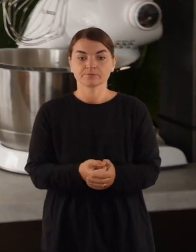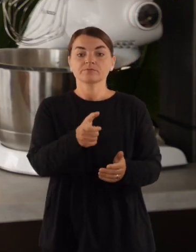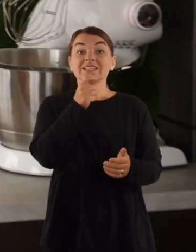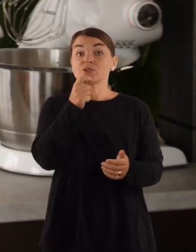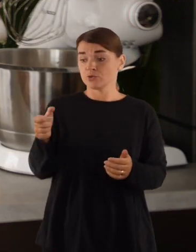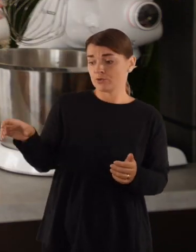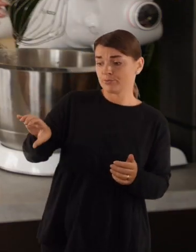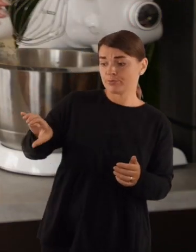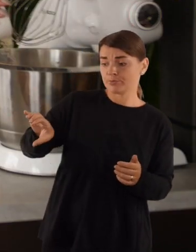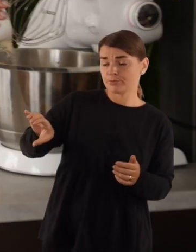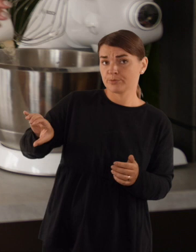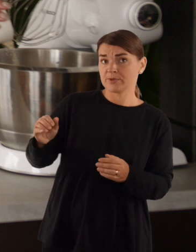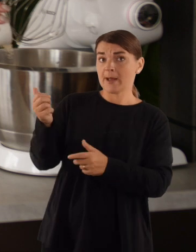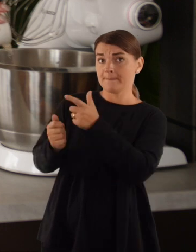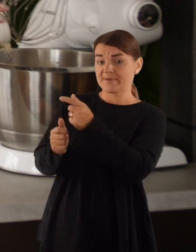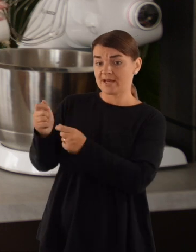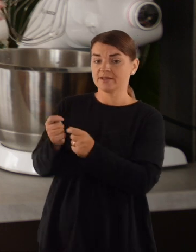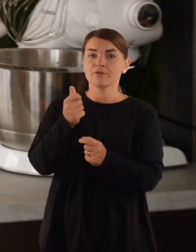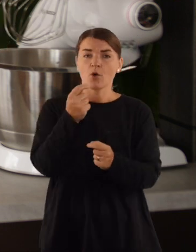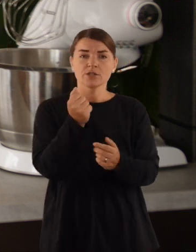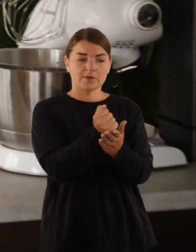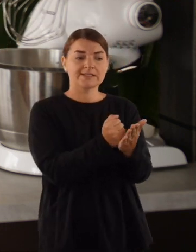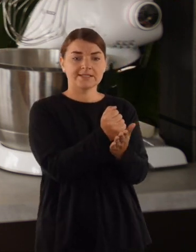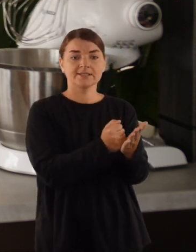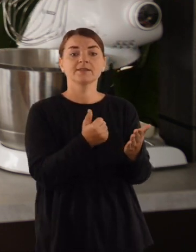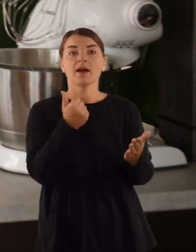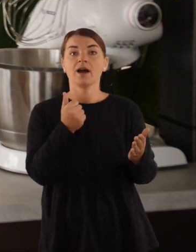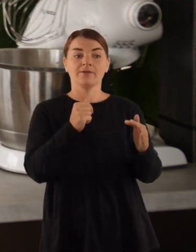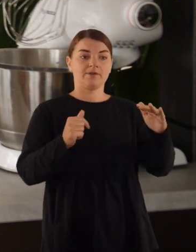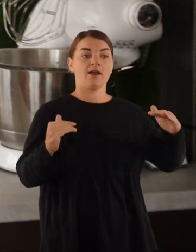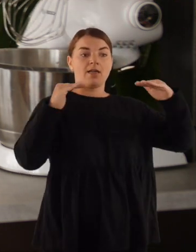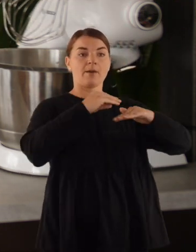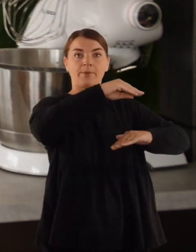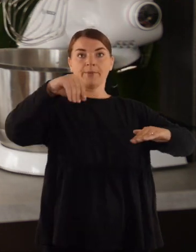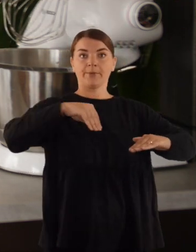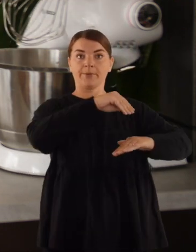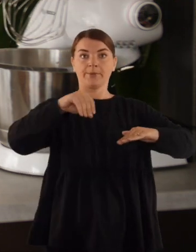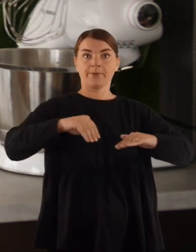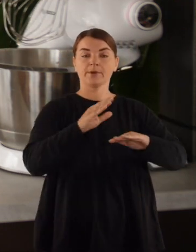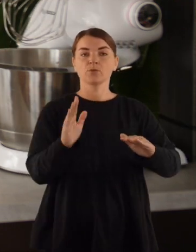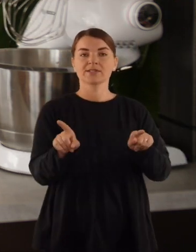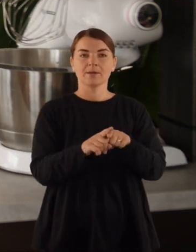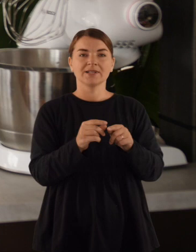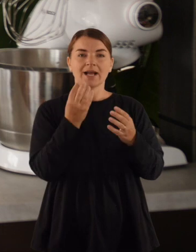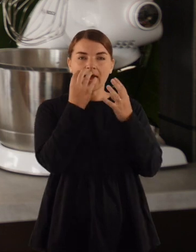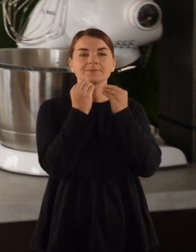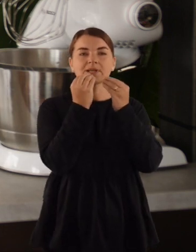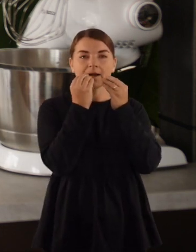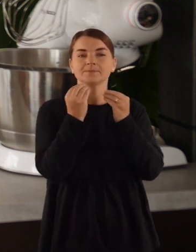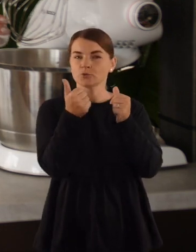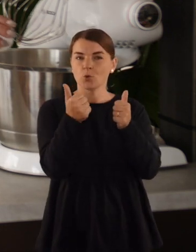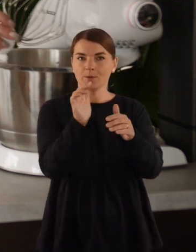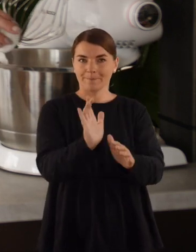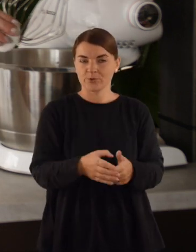į pieno plakinių ir šiek tiek jo palieku, kad galėčiau užbarstyti ant viršaus, tai tokį traškų, tokį, kaip ir